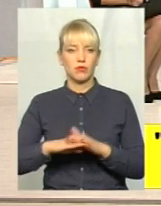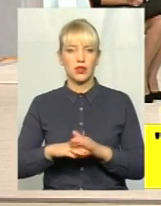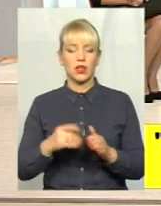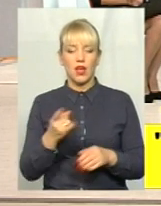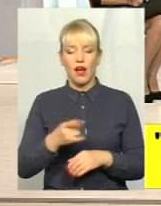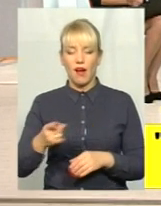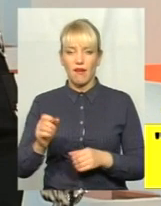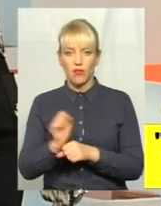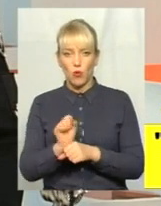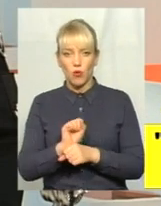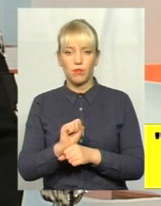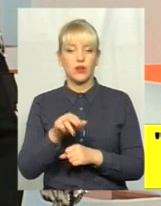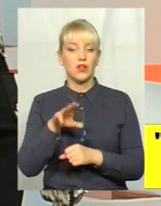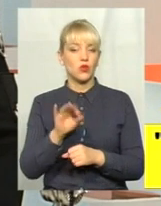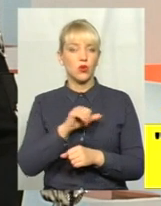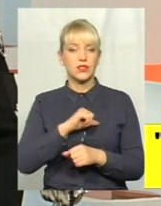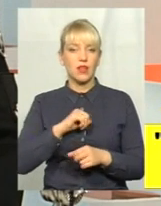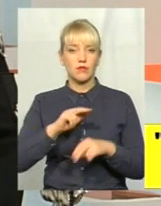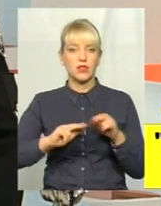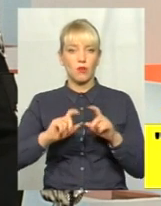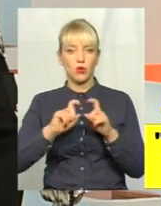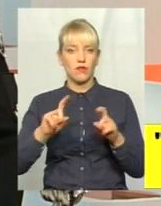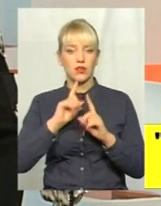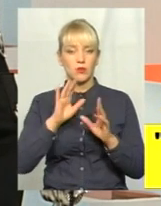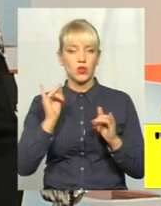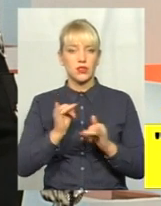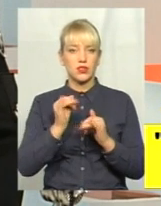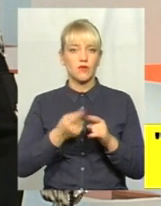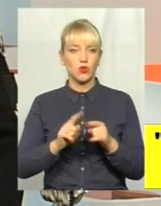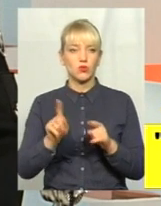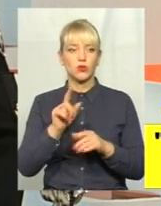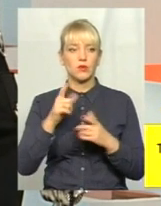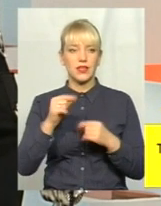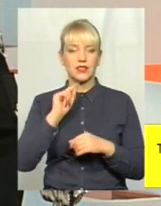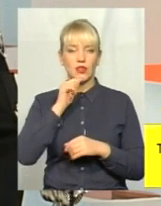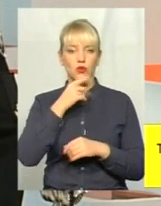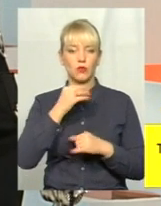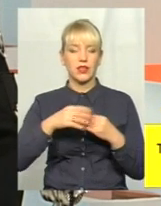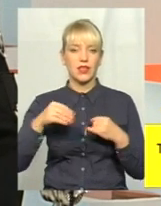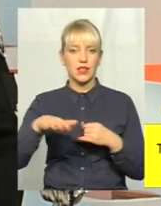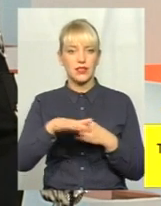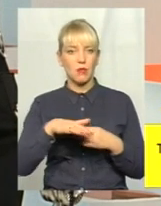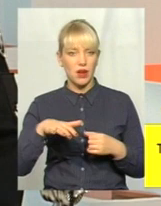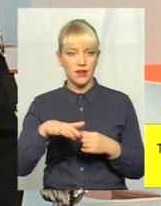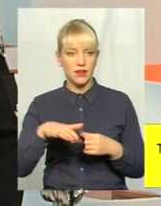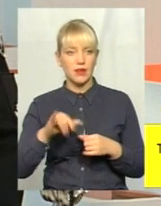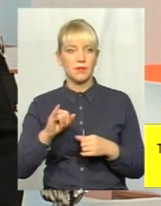відповідно, і забудовник не буде зацікавлений в тому, щоб десь зекономити на землі і